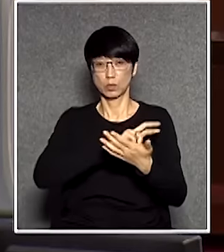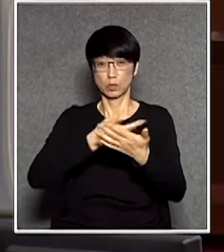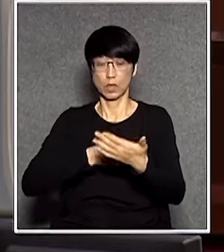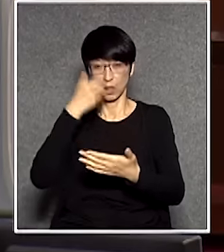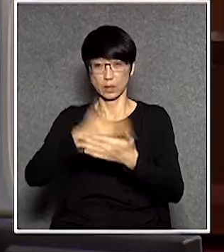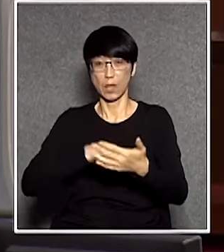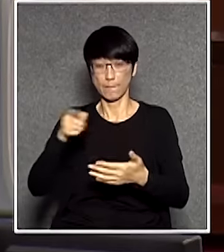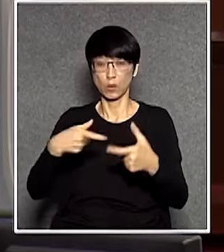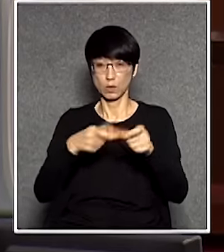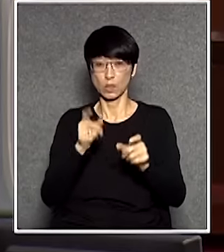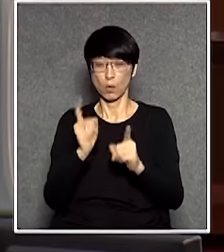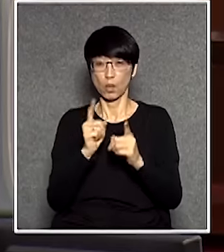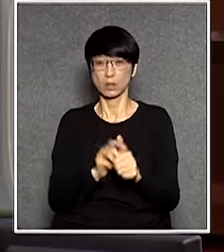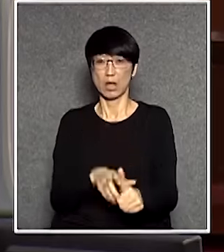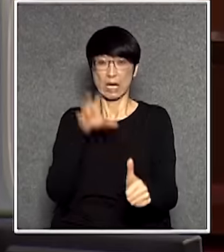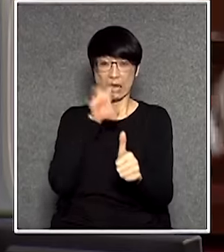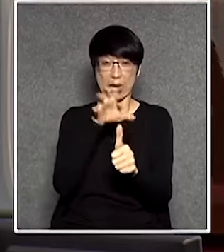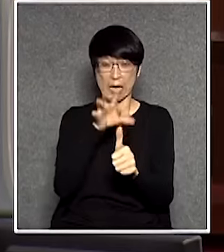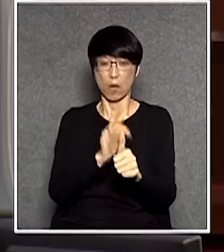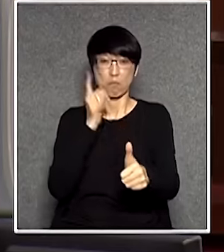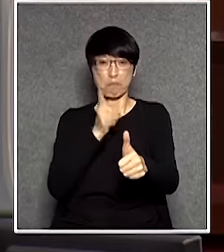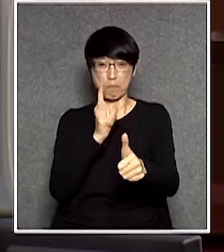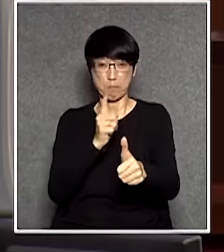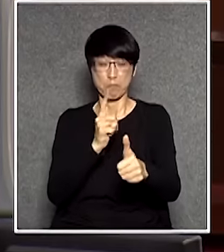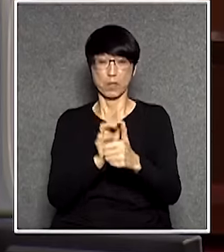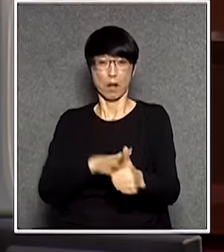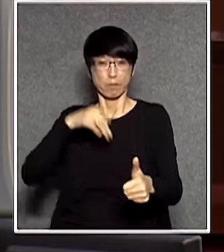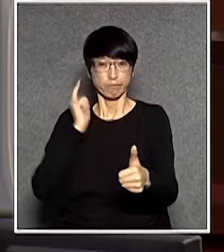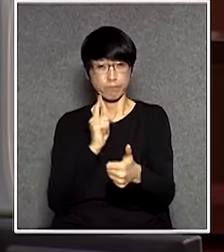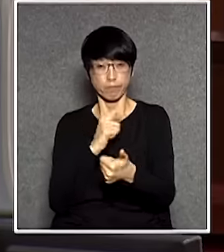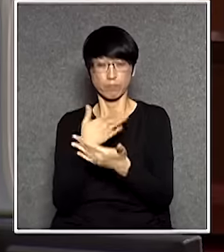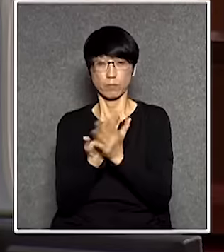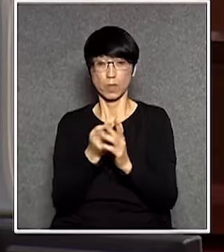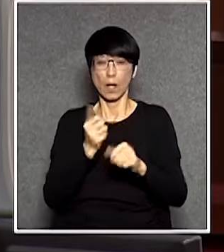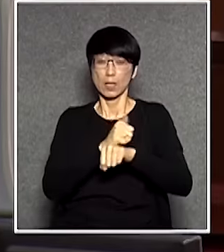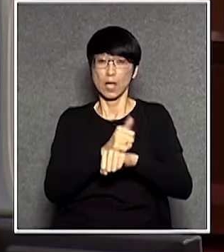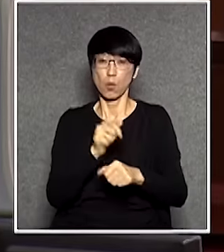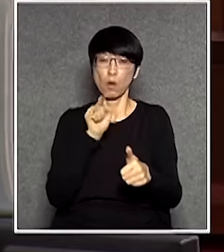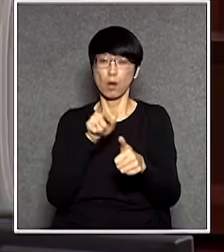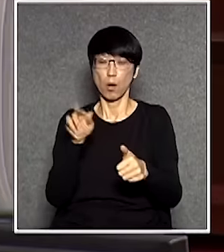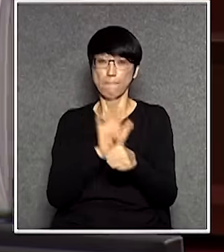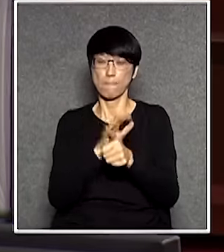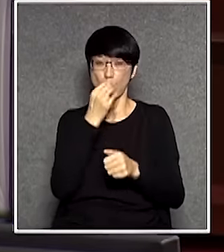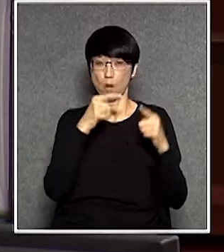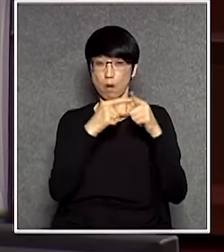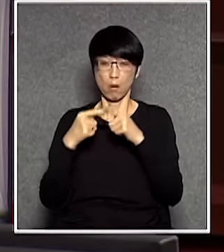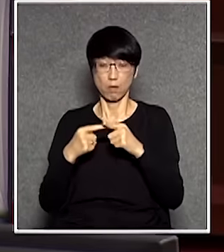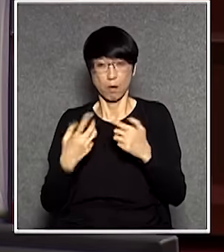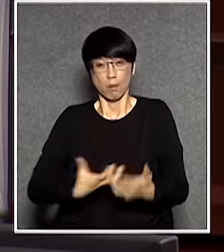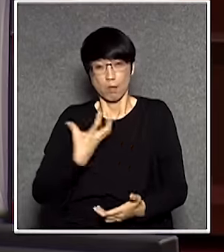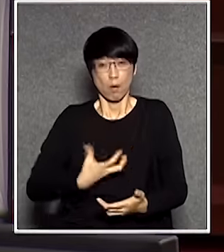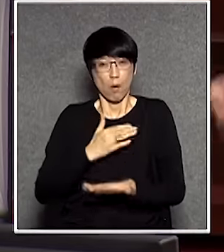人工或者租質他,或者鞭撻他,或者在這裡譴責他,我還有什麼機會去為香港市民出氣呢?請問